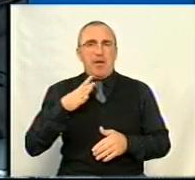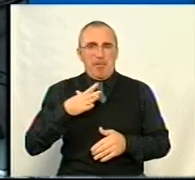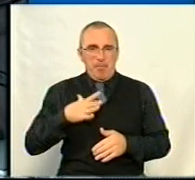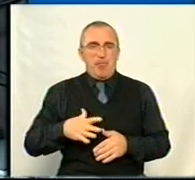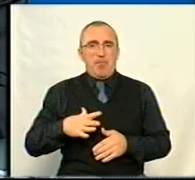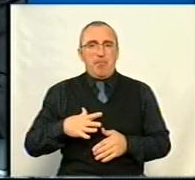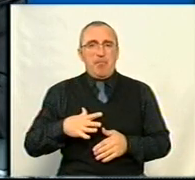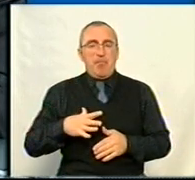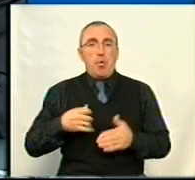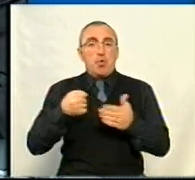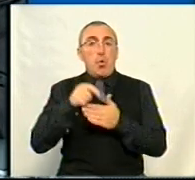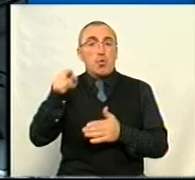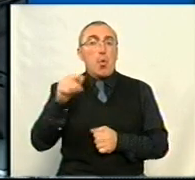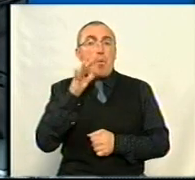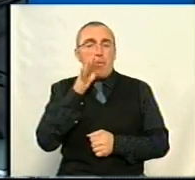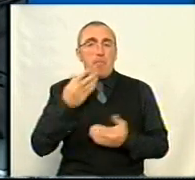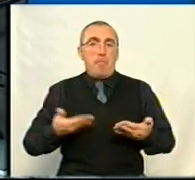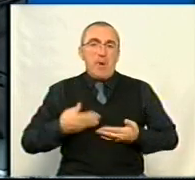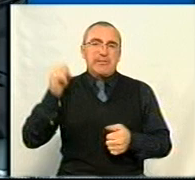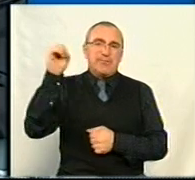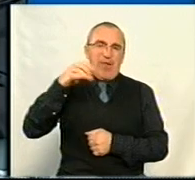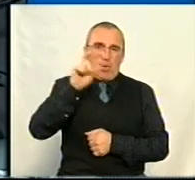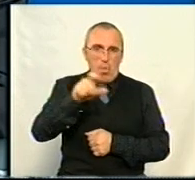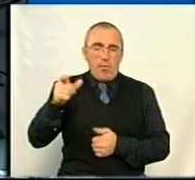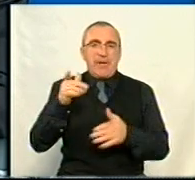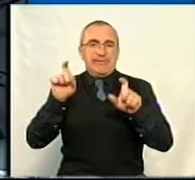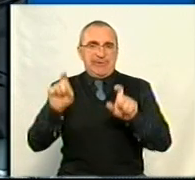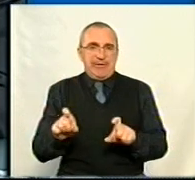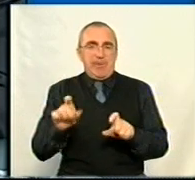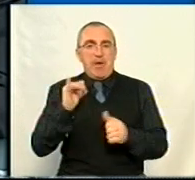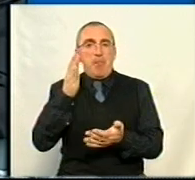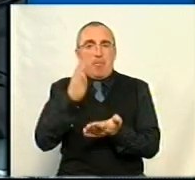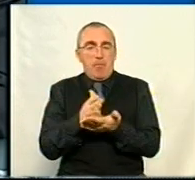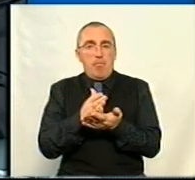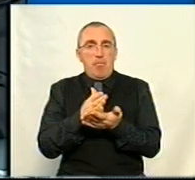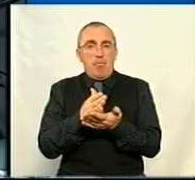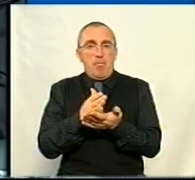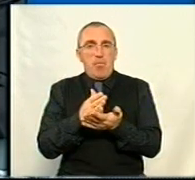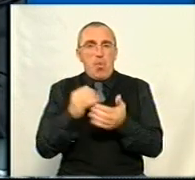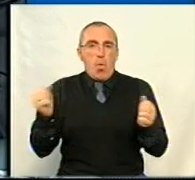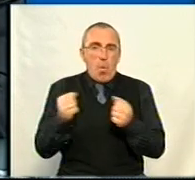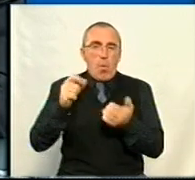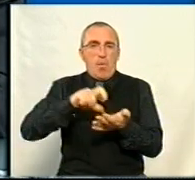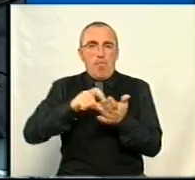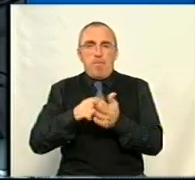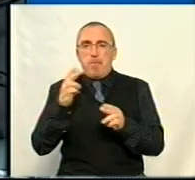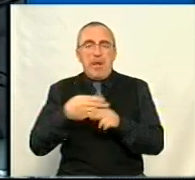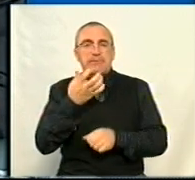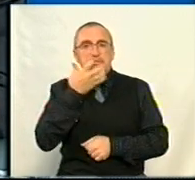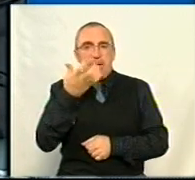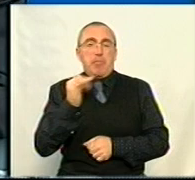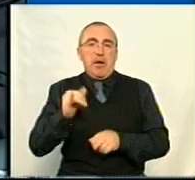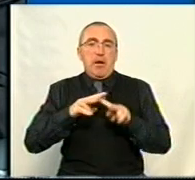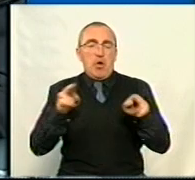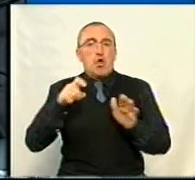на той момент. Це мешканці Світловодська, які сиділи і перебували в своїх домівках холодних, без тепла, а також